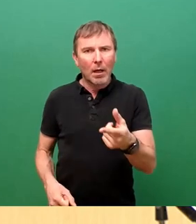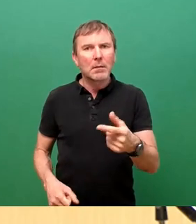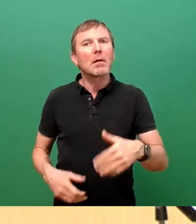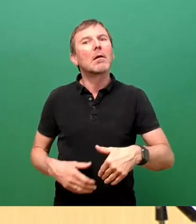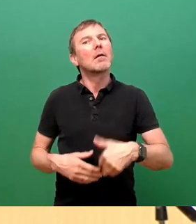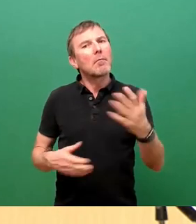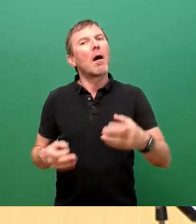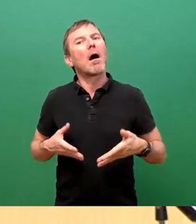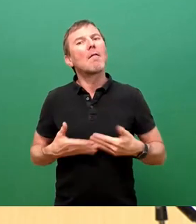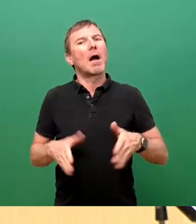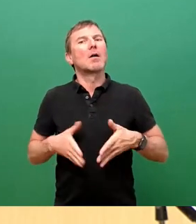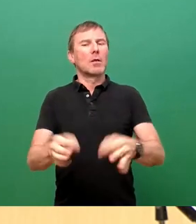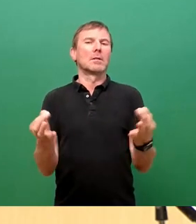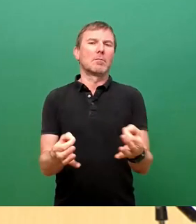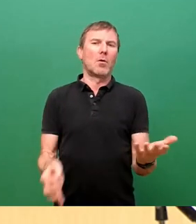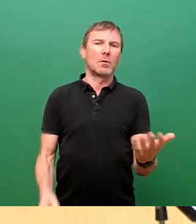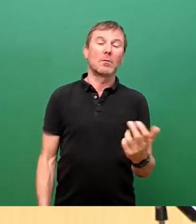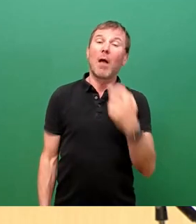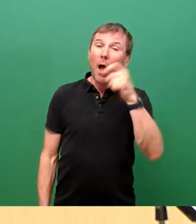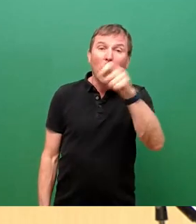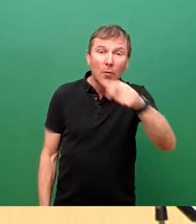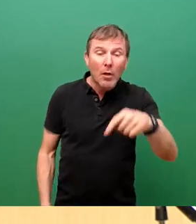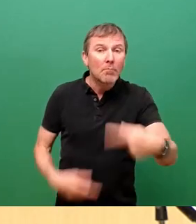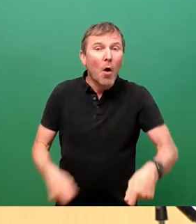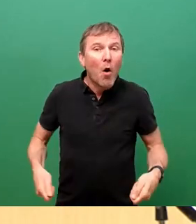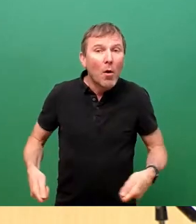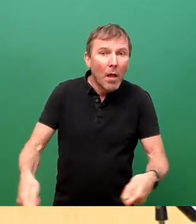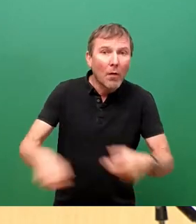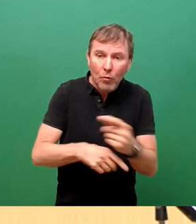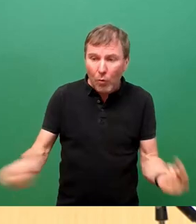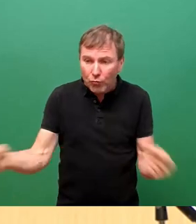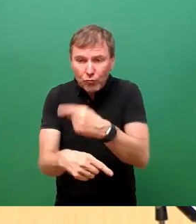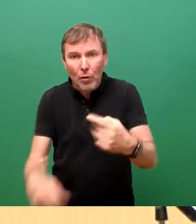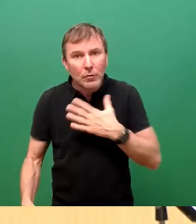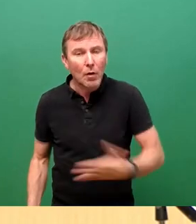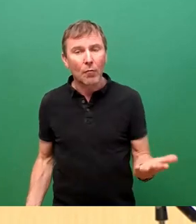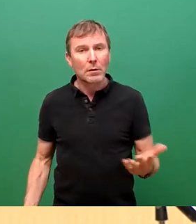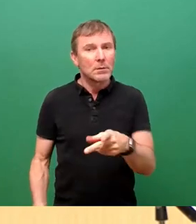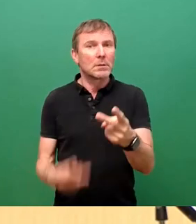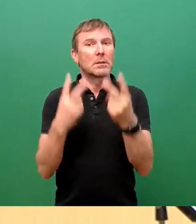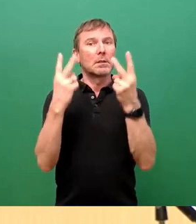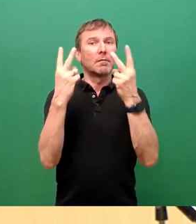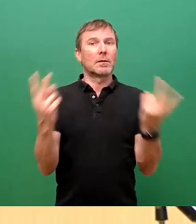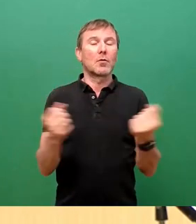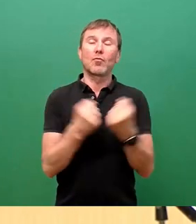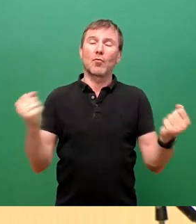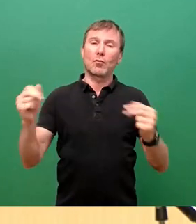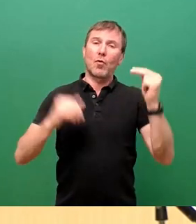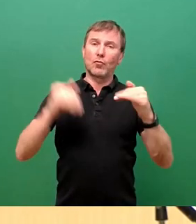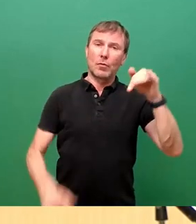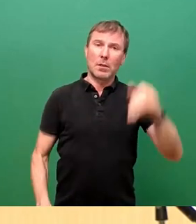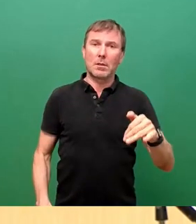Die alten, die mit dem Rollator über die Straße kommen wollen. Und da ist es beispielsweise ein erheblicher Unterschied, ob ich in Höhe der